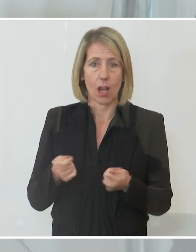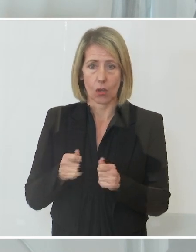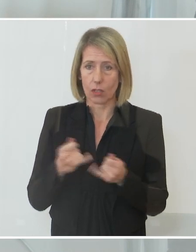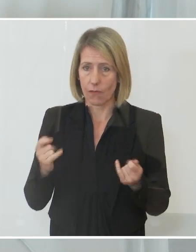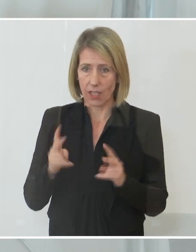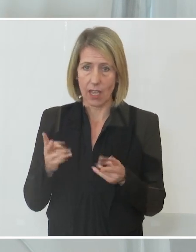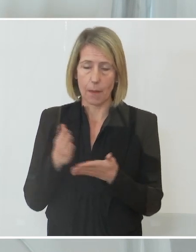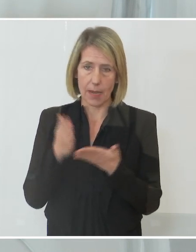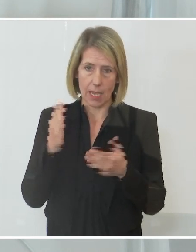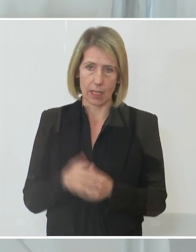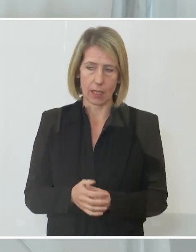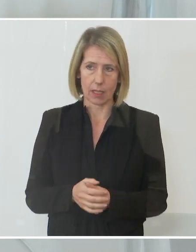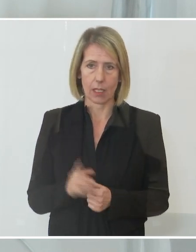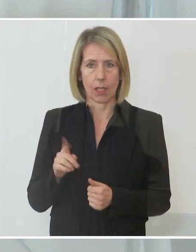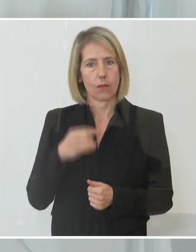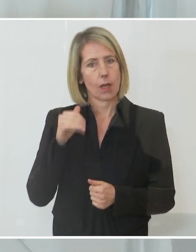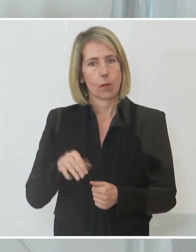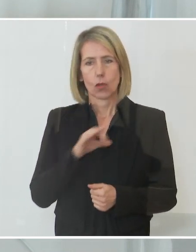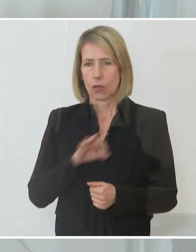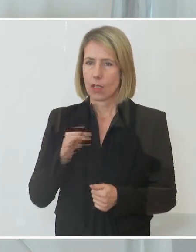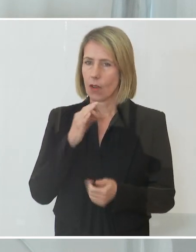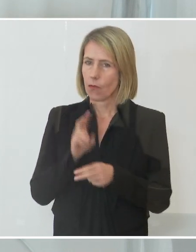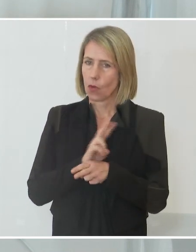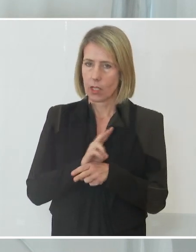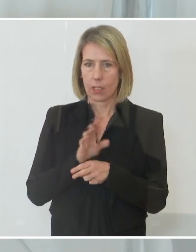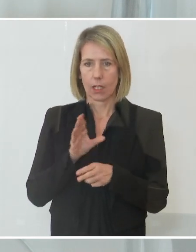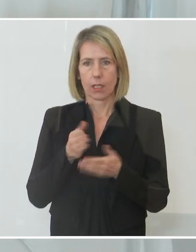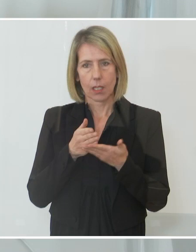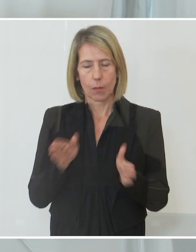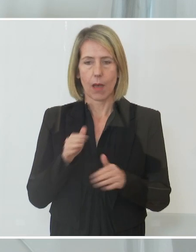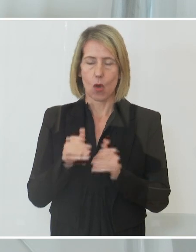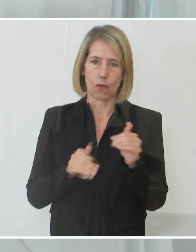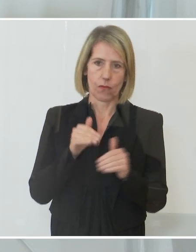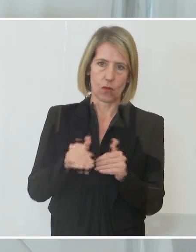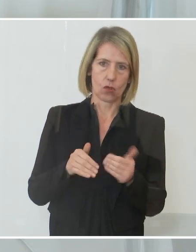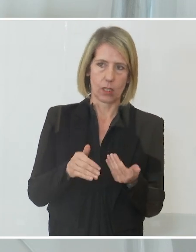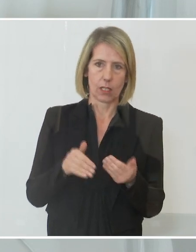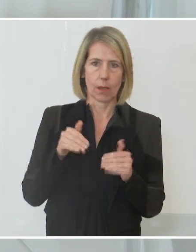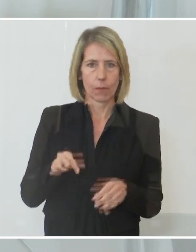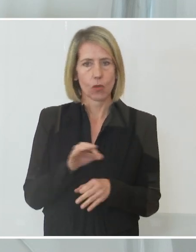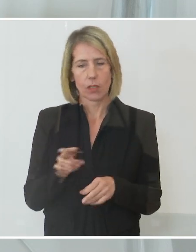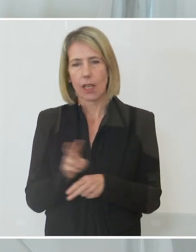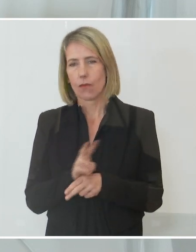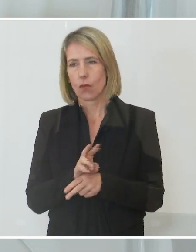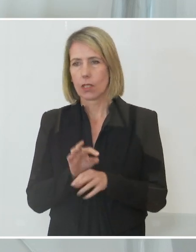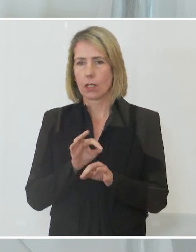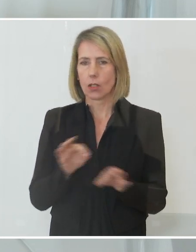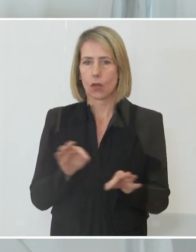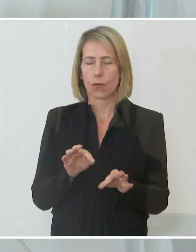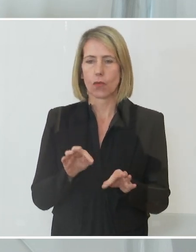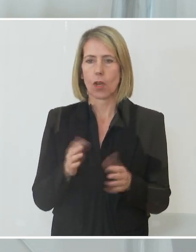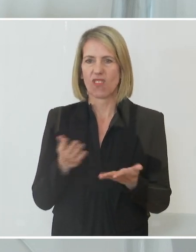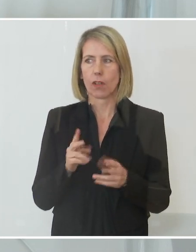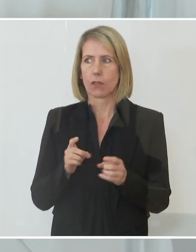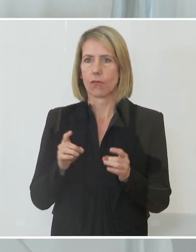wesentlich, weil wir eben so sorgsam sein müssen mit diesen Öffnungsschritten. Und weil wir eben so sorgsam sein müssen für all das, was das Virus sozusagen